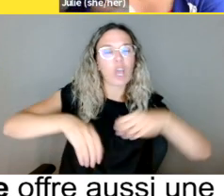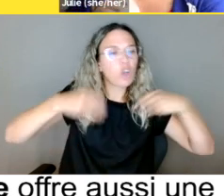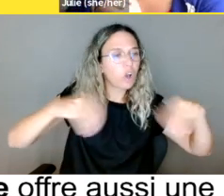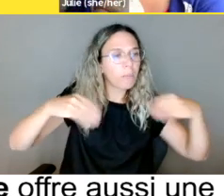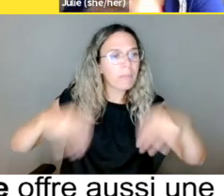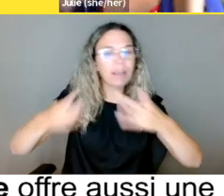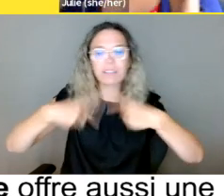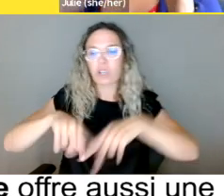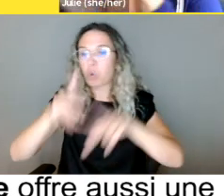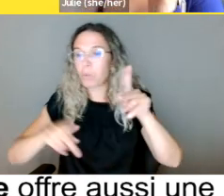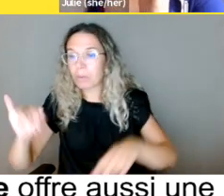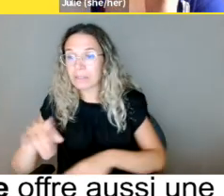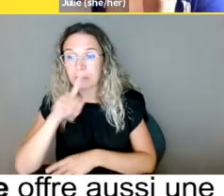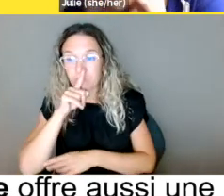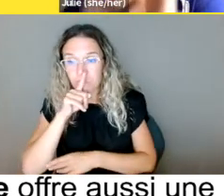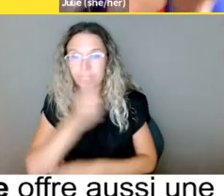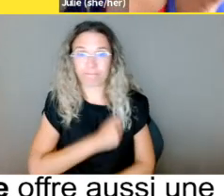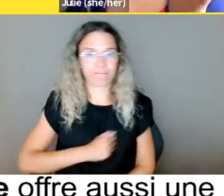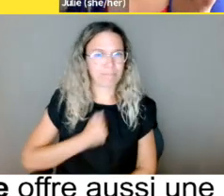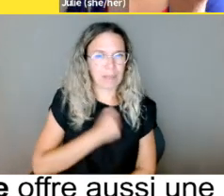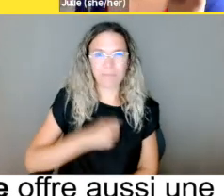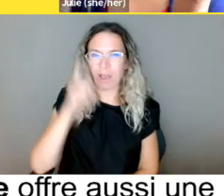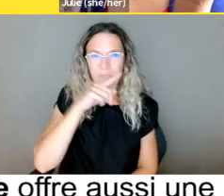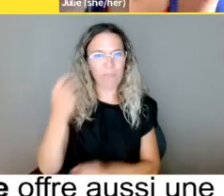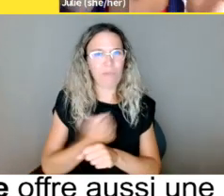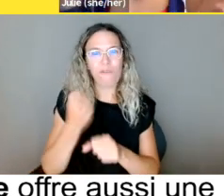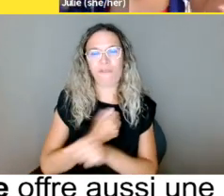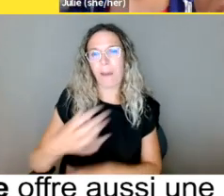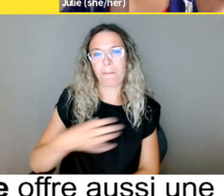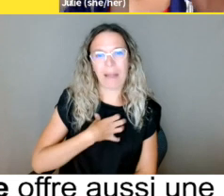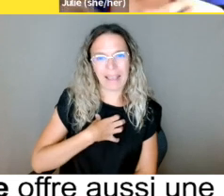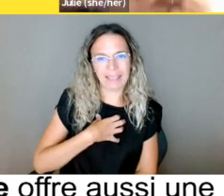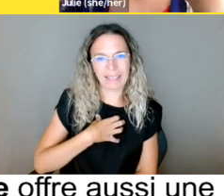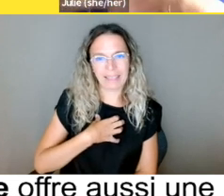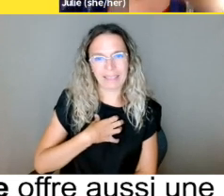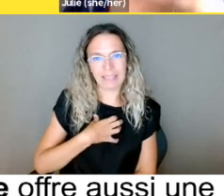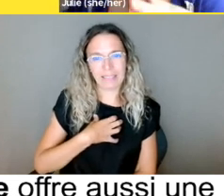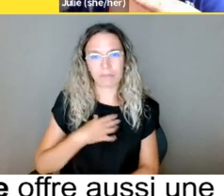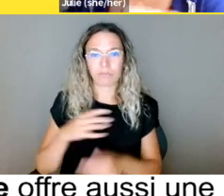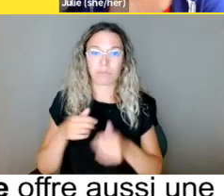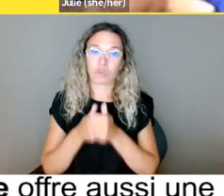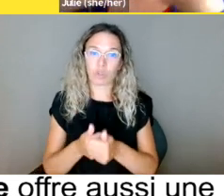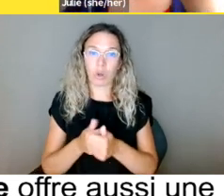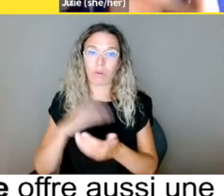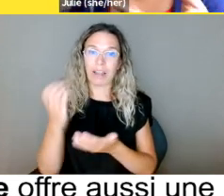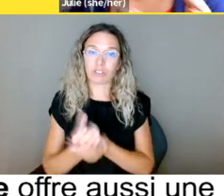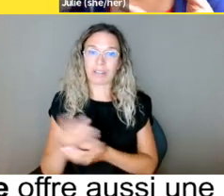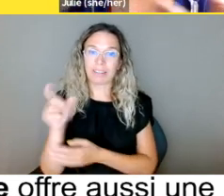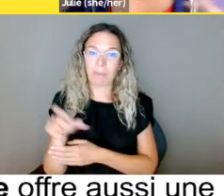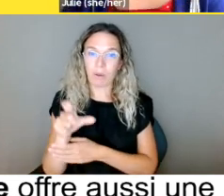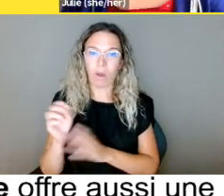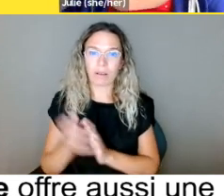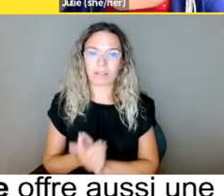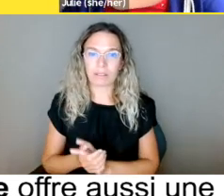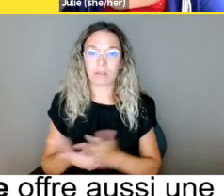la Charte québécoise. Donc, mettons, s'il n aurait rien dans la Charte québécoise qui parlerait d'avoir accès à des commerces ou des lieux publics,